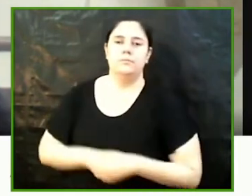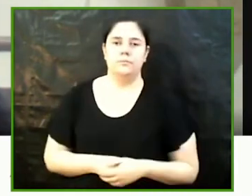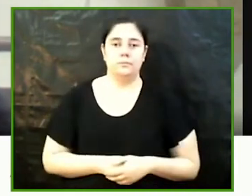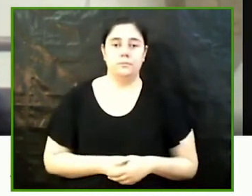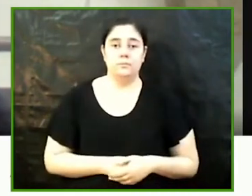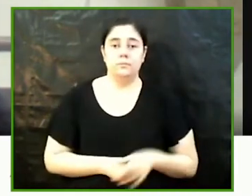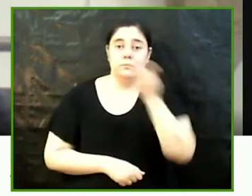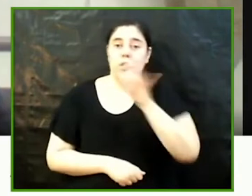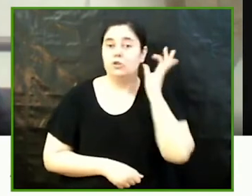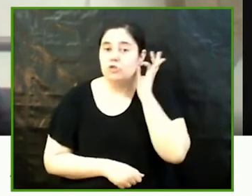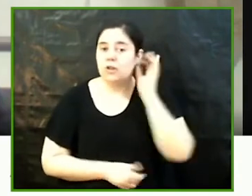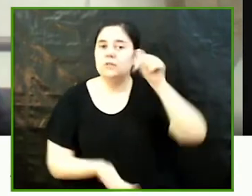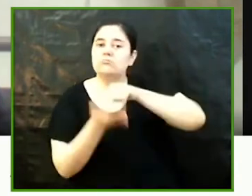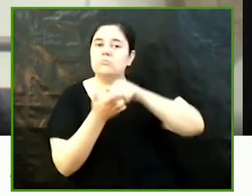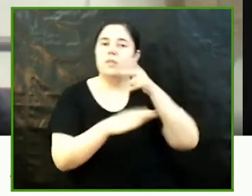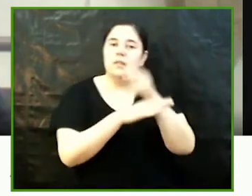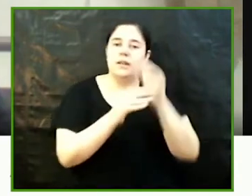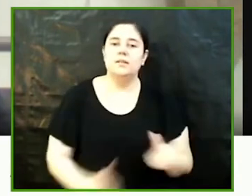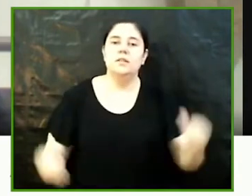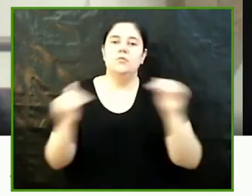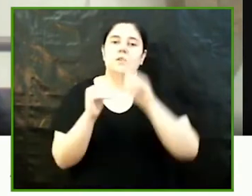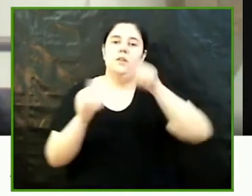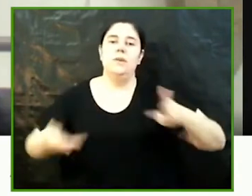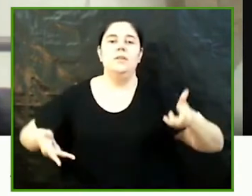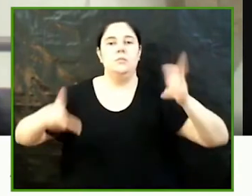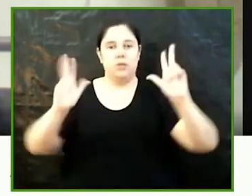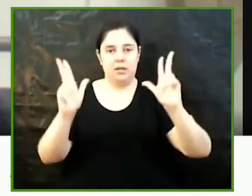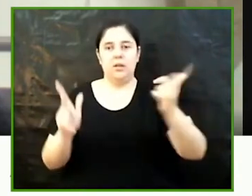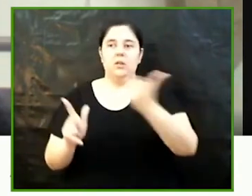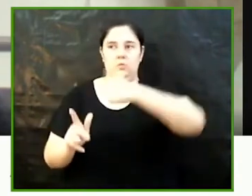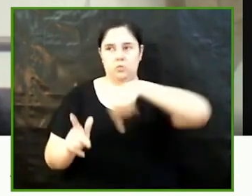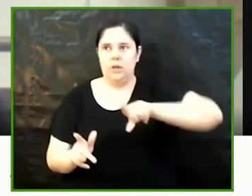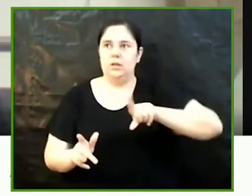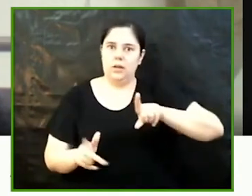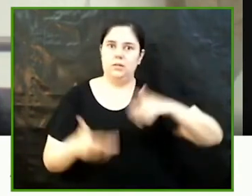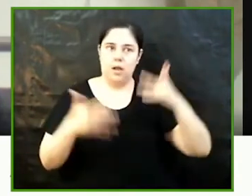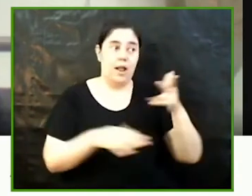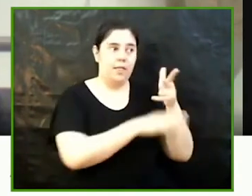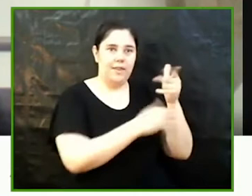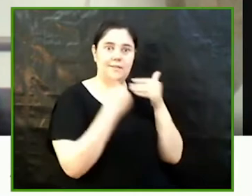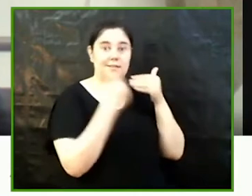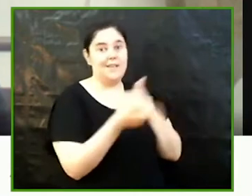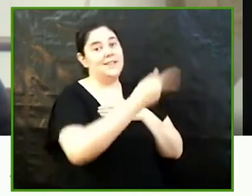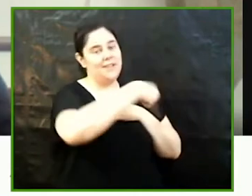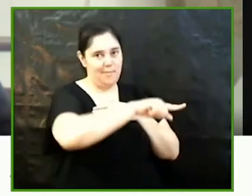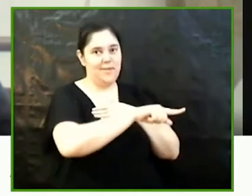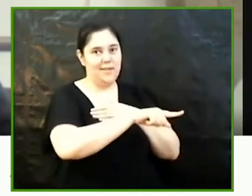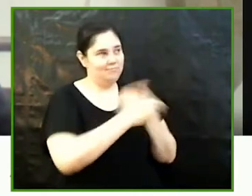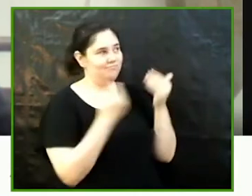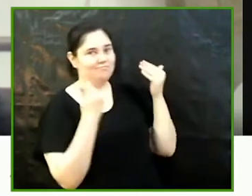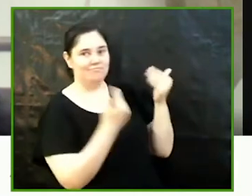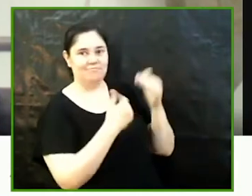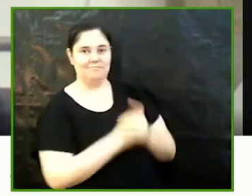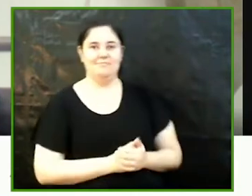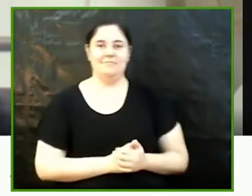reclamaven drets igualtat i libertat i a elles els hi devem molts drets que tenim avui en dia nostre és el